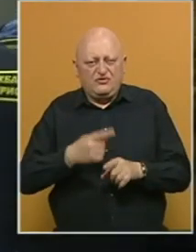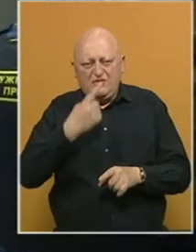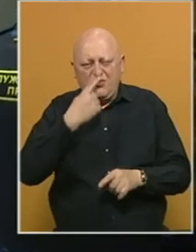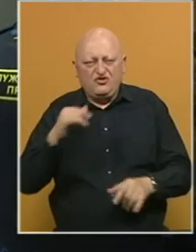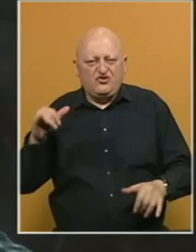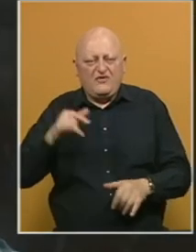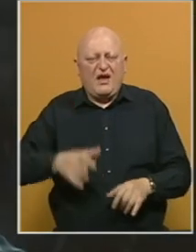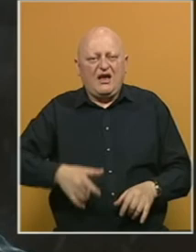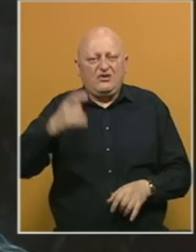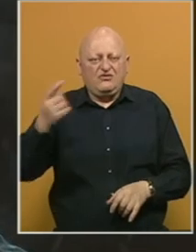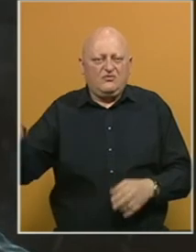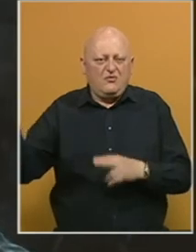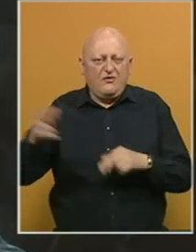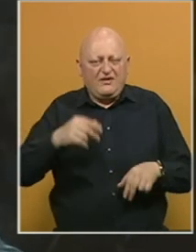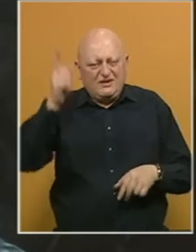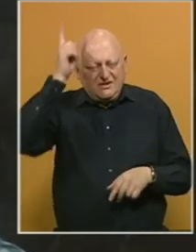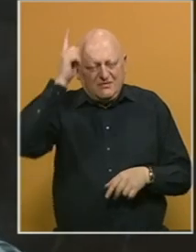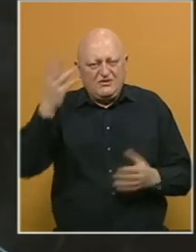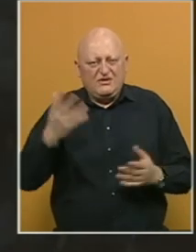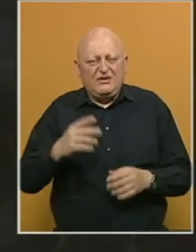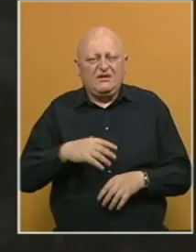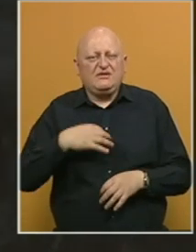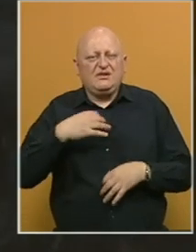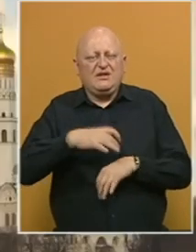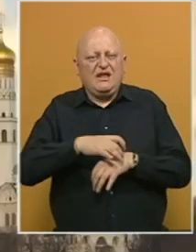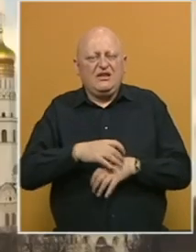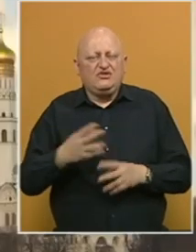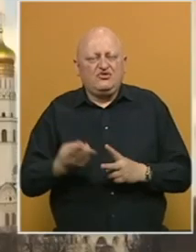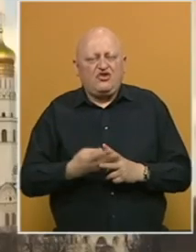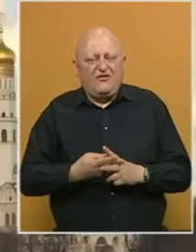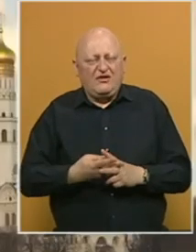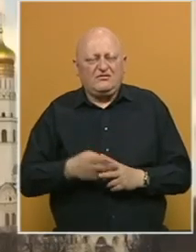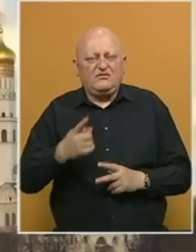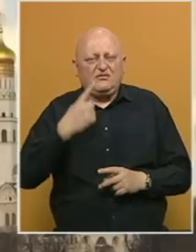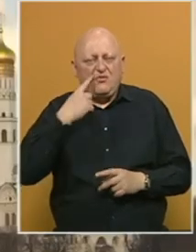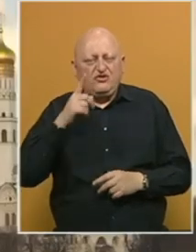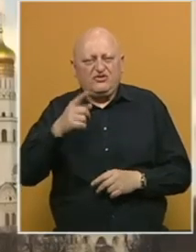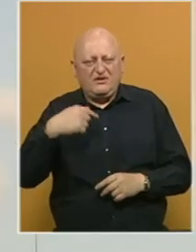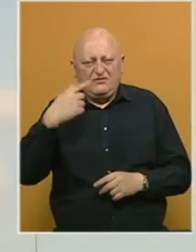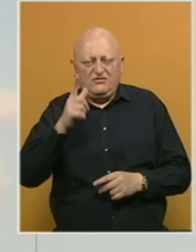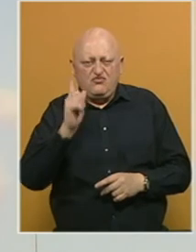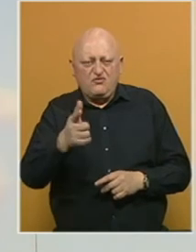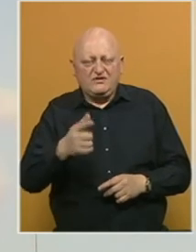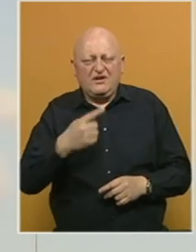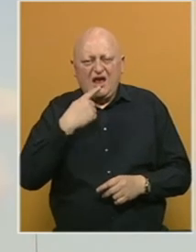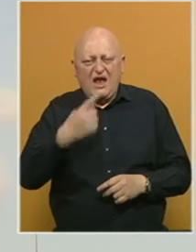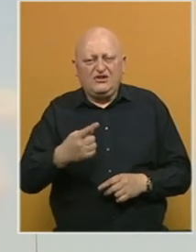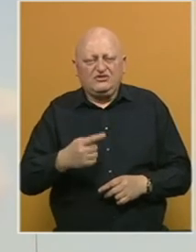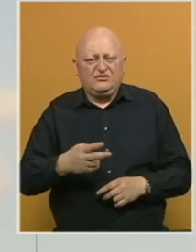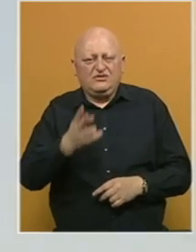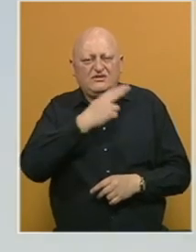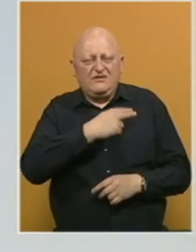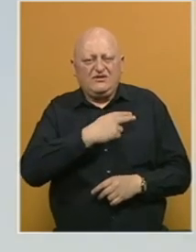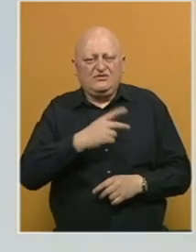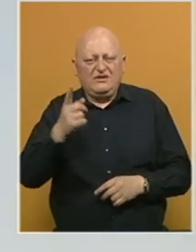Moskovskom majrodromu pri povratku iz Njemačke gdje je bio na liječenju zbog trovanja. Iza pokušanja njegove likvidacije tvrdi stoje zvanične